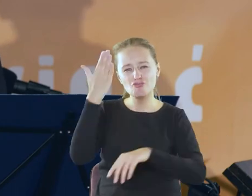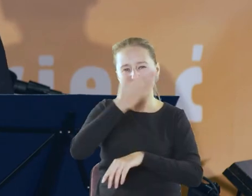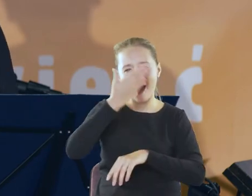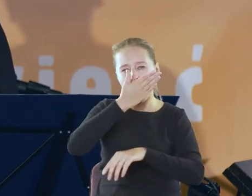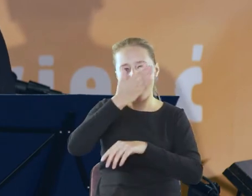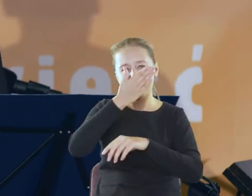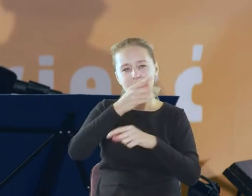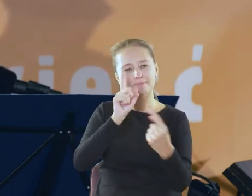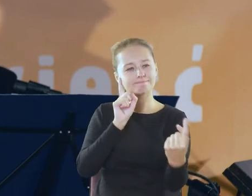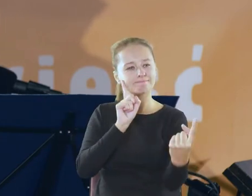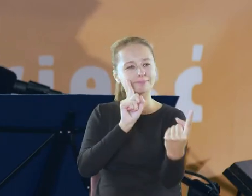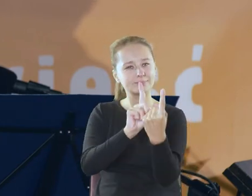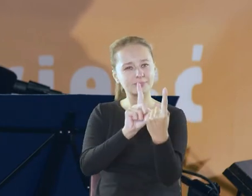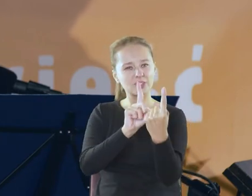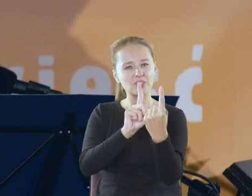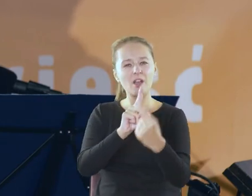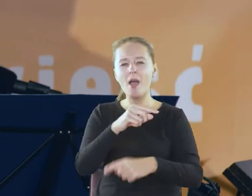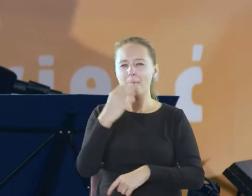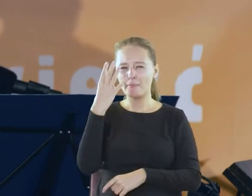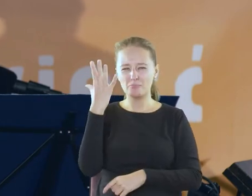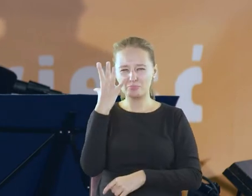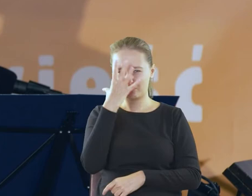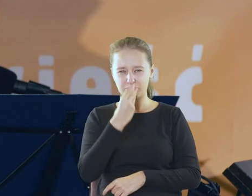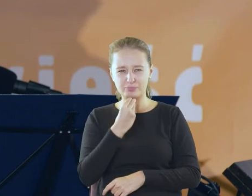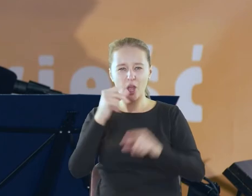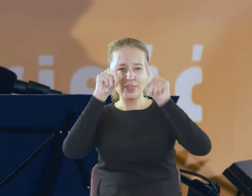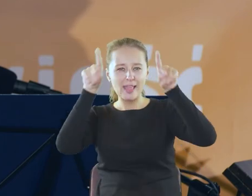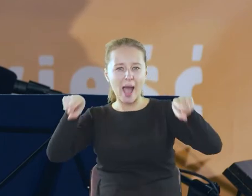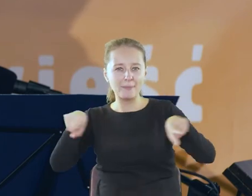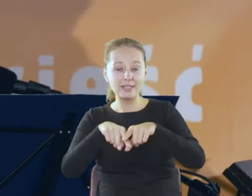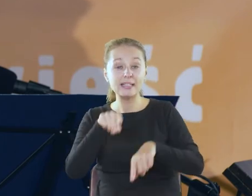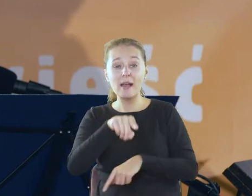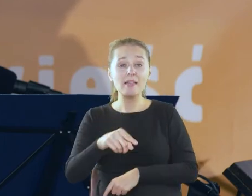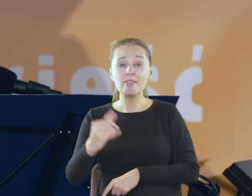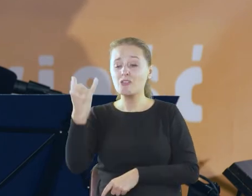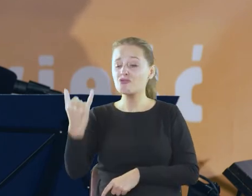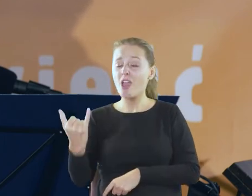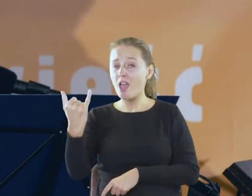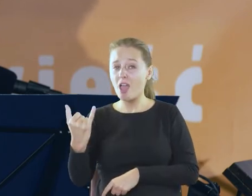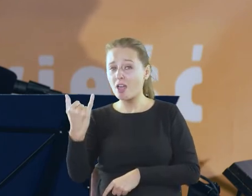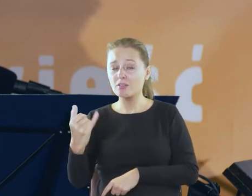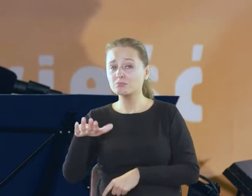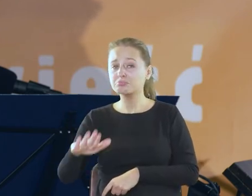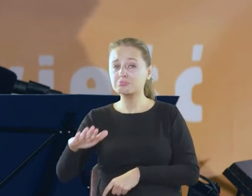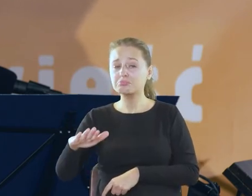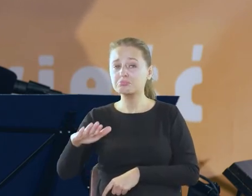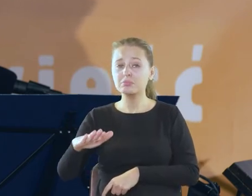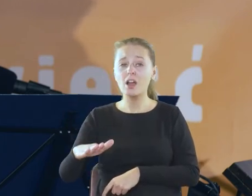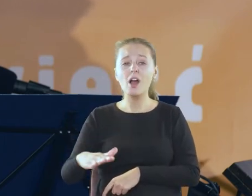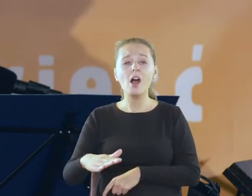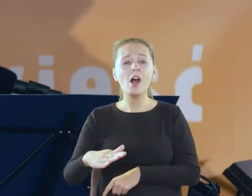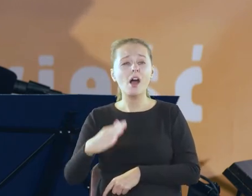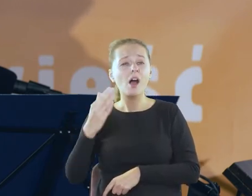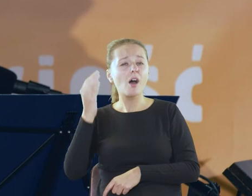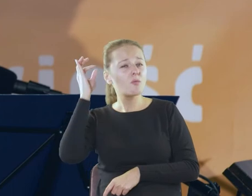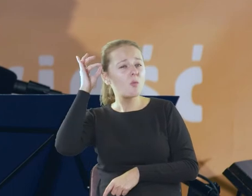naprzeciw czarnej brzydkiej tablicy byłaś małą dziewczynką z płowymi włosami dookoła białej i